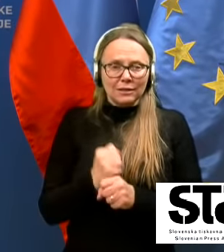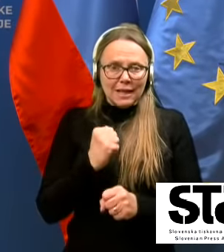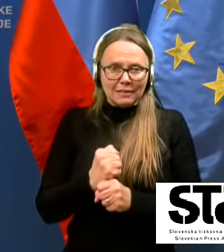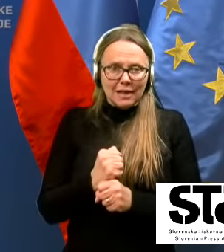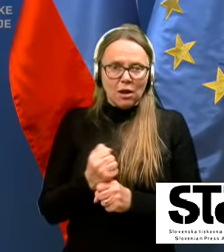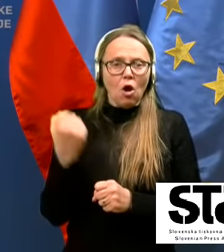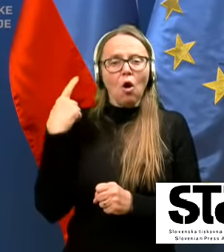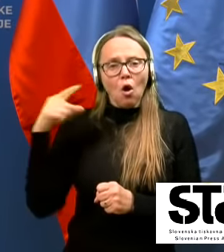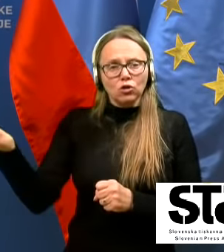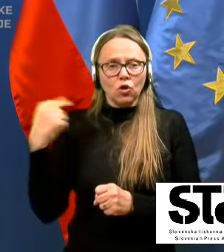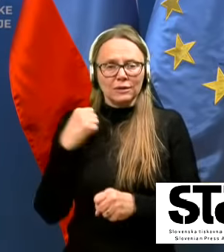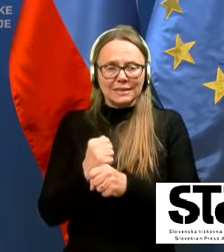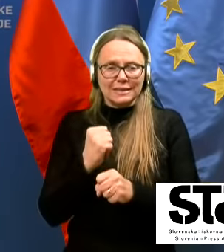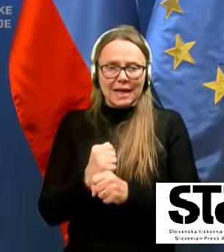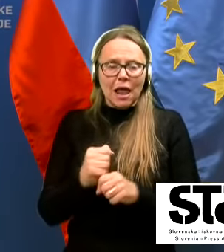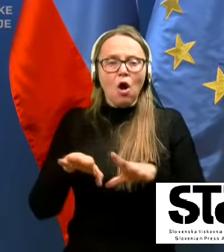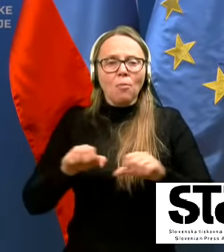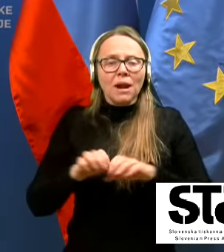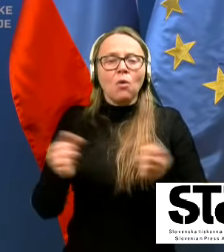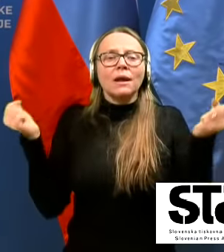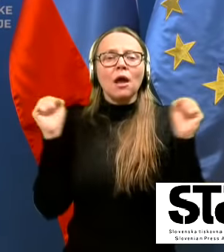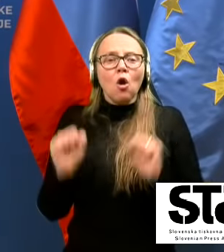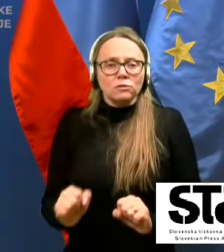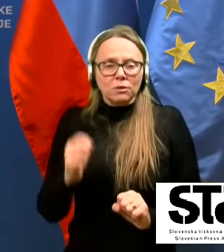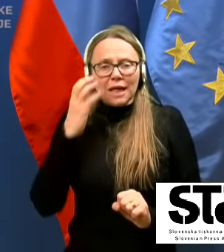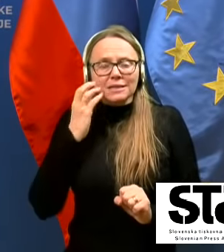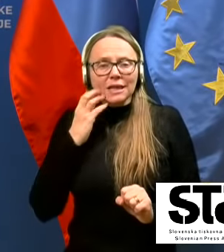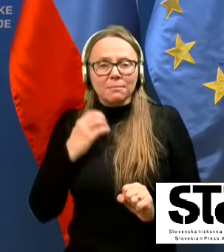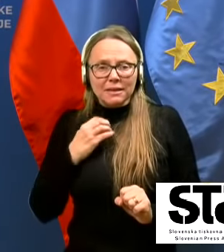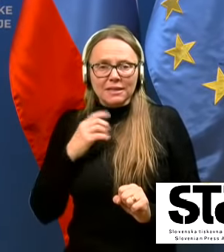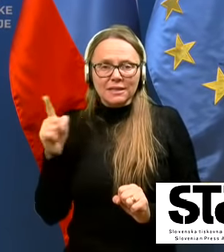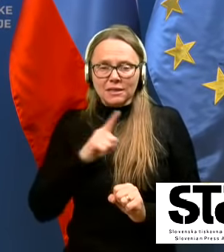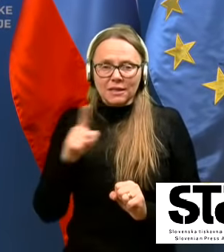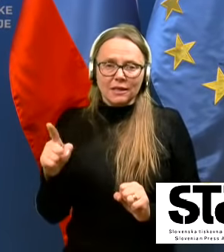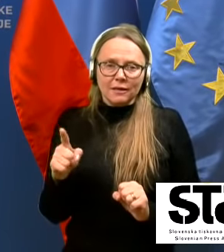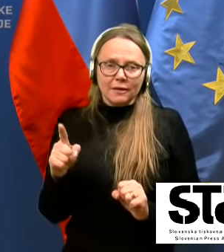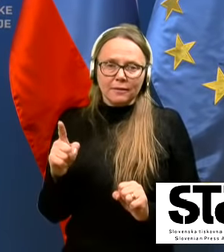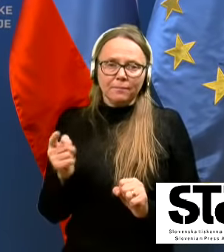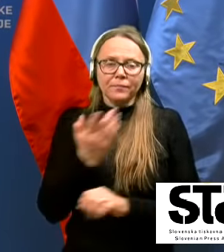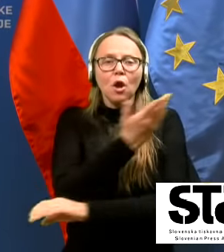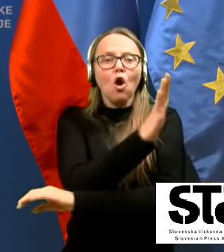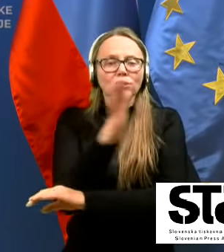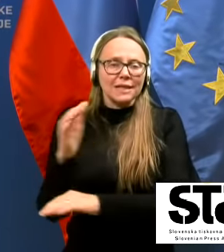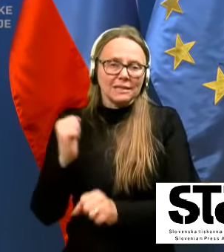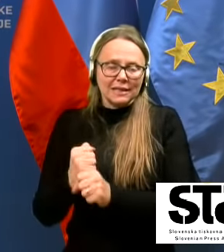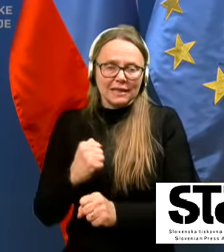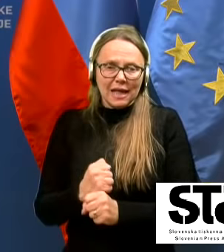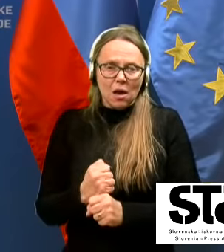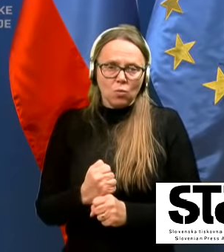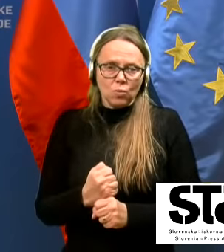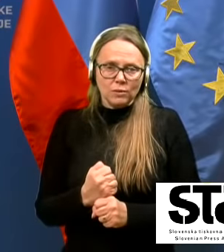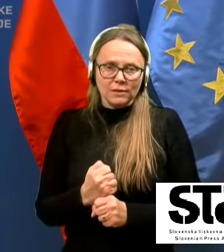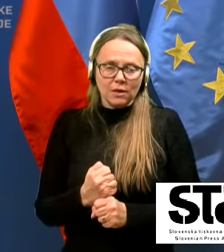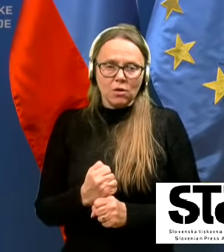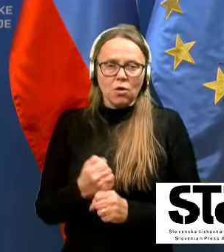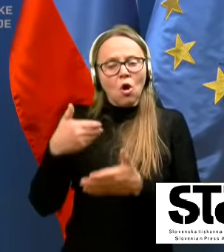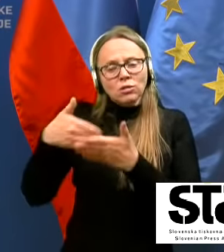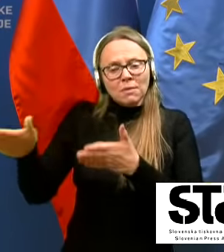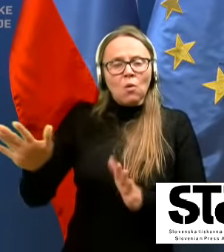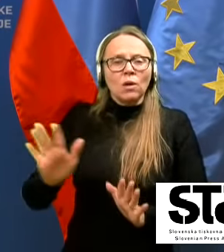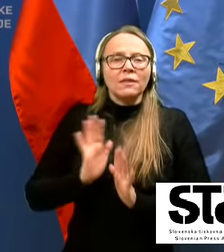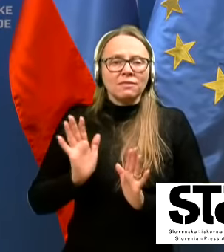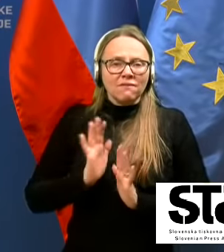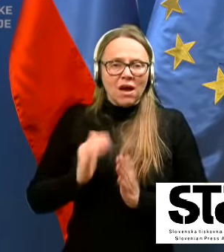odhod iz dela, opravljanje gospodarskih, medijskih in gozdarskih dejavnosti, odpravljanje